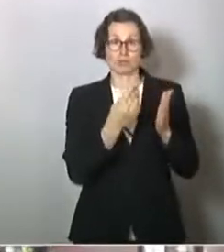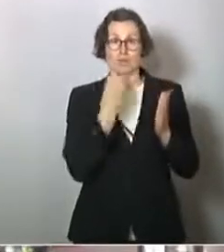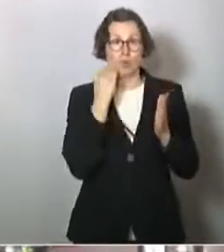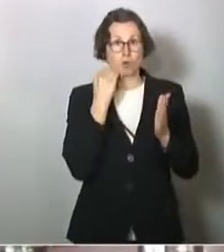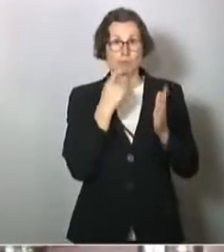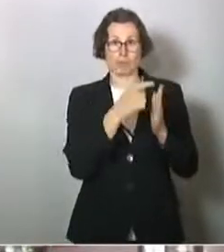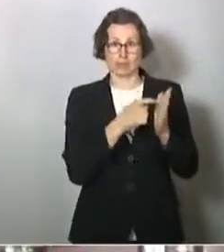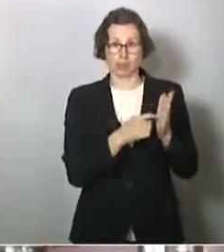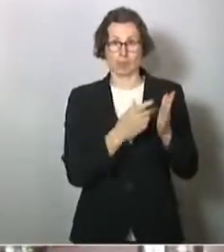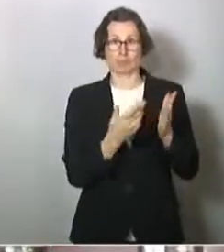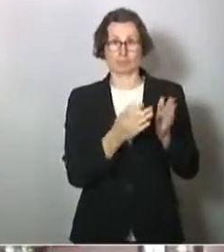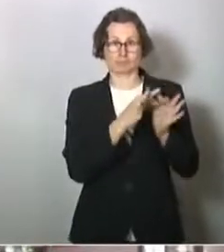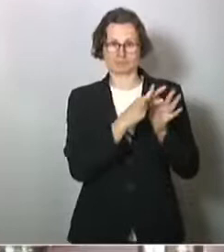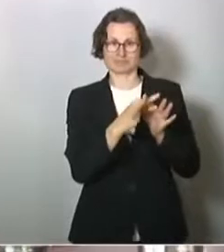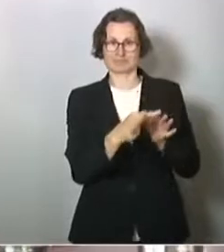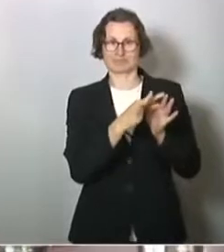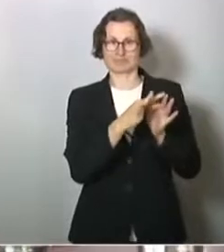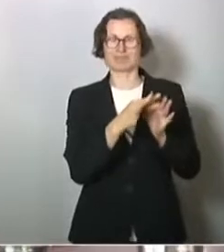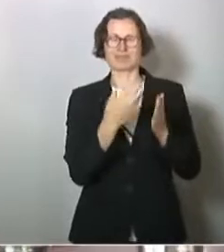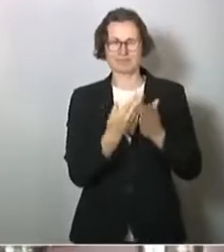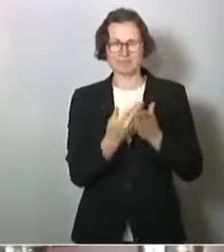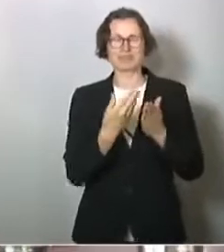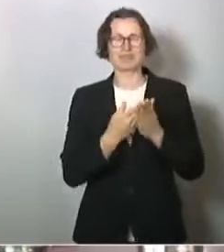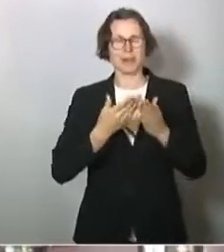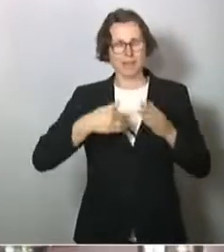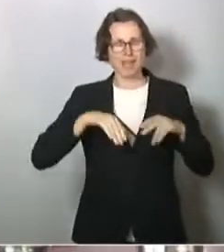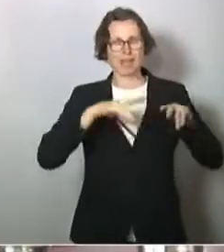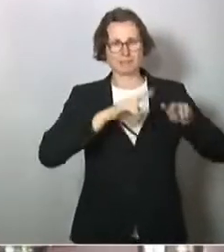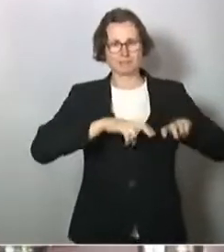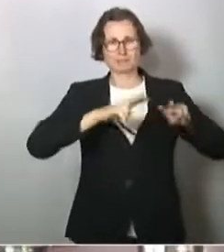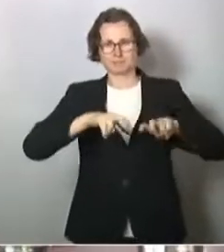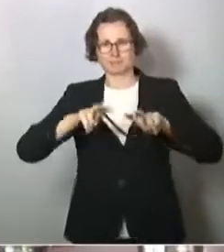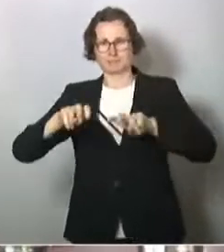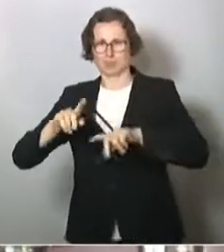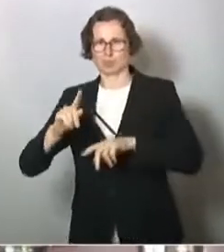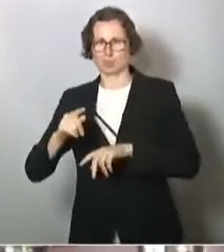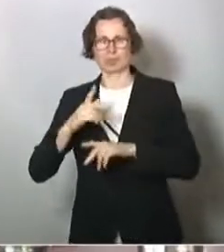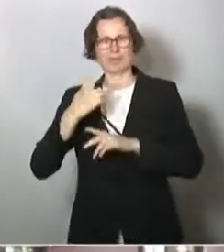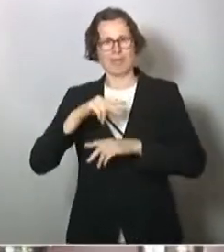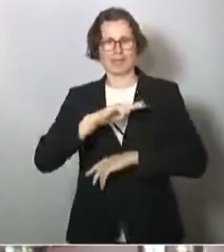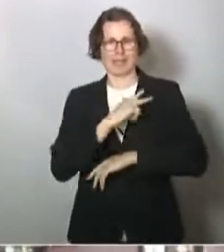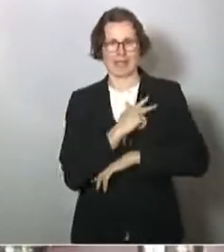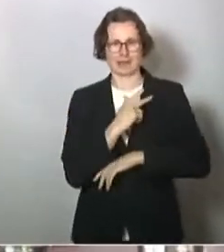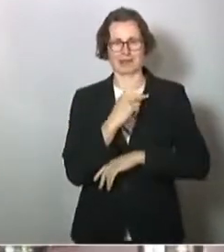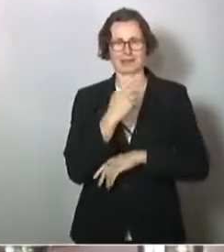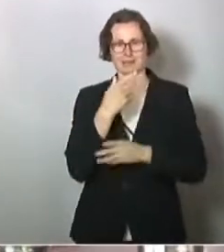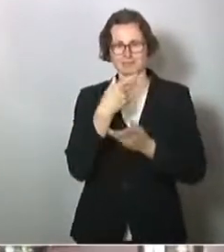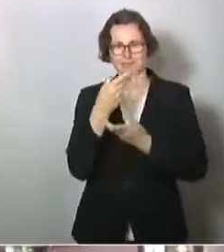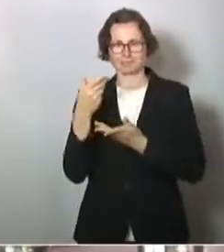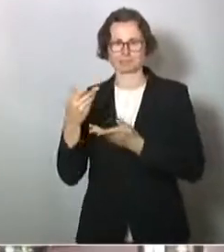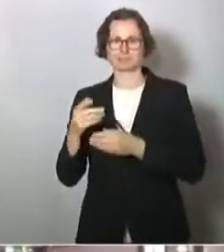ist hier angesprochen worden. Ich glaube, darüber sollten wir viel, viel mehr reden als über,